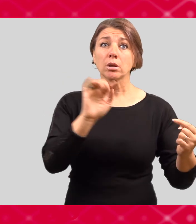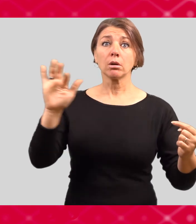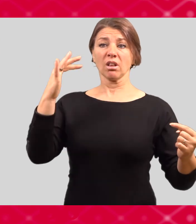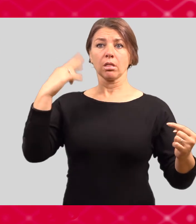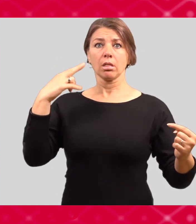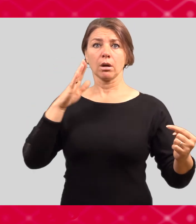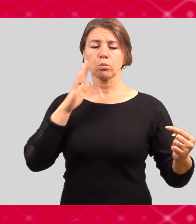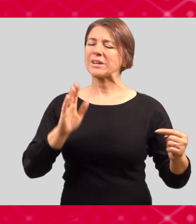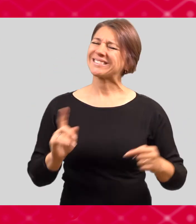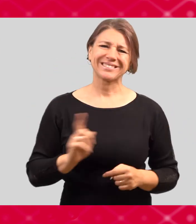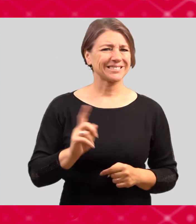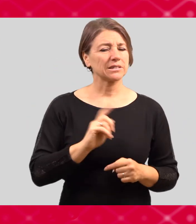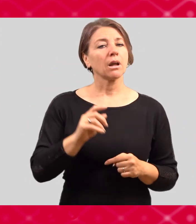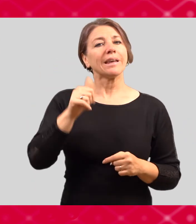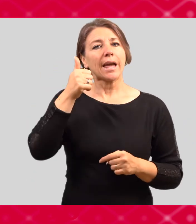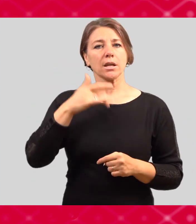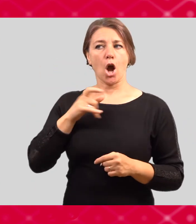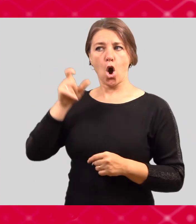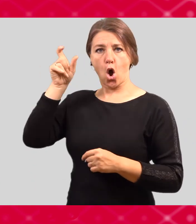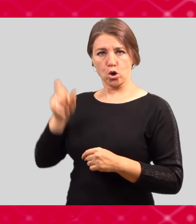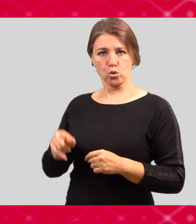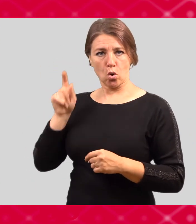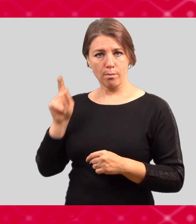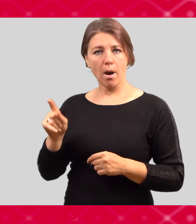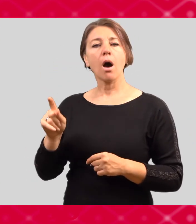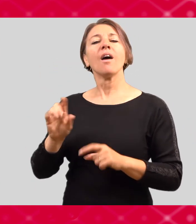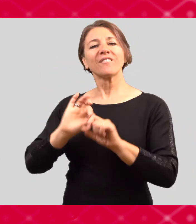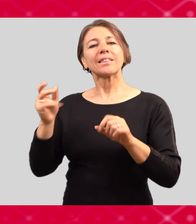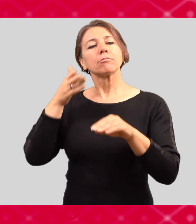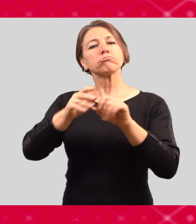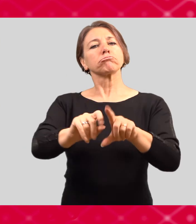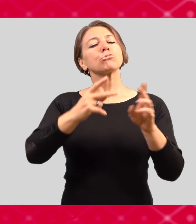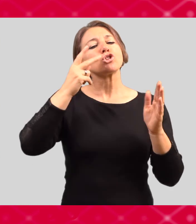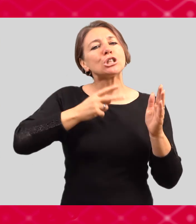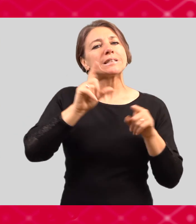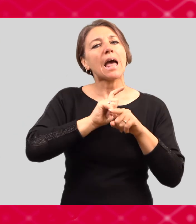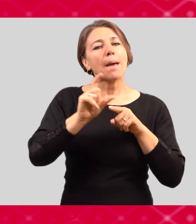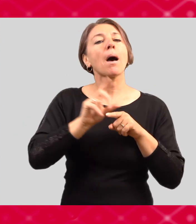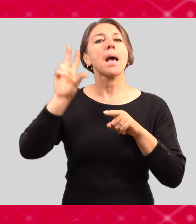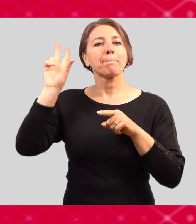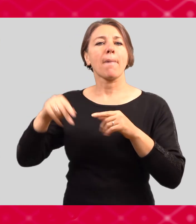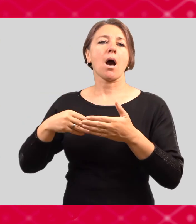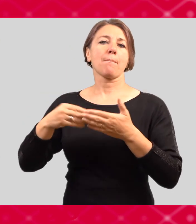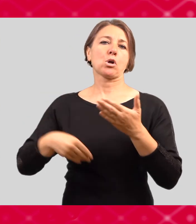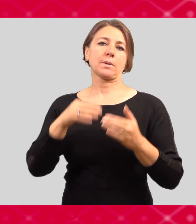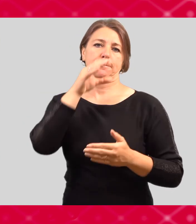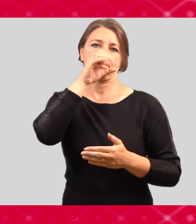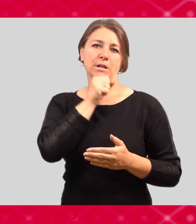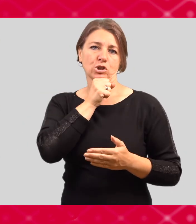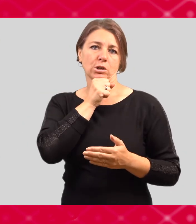To znamená, že je vypracovaný postup, co se bude s každým takovým podnětem dít. Je